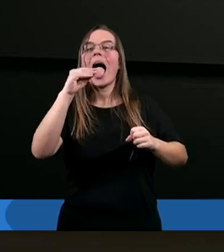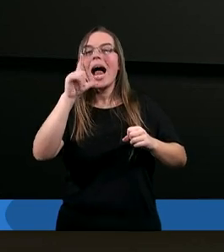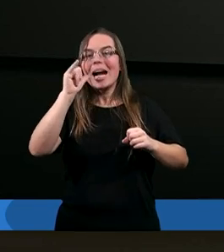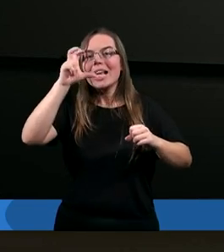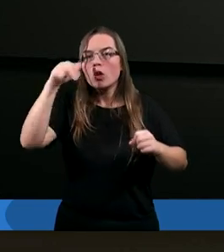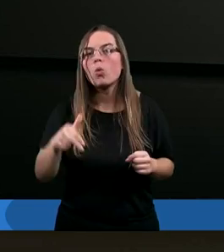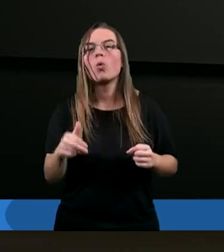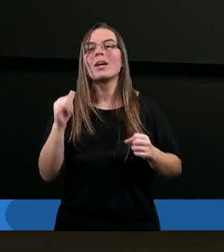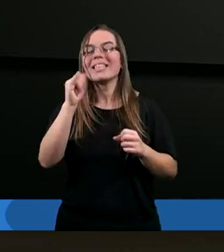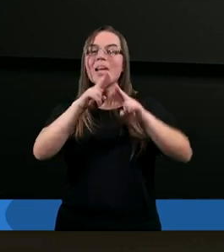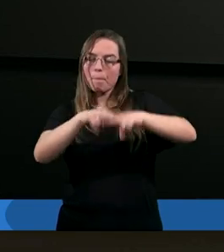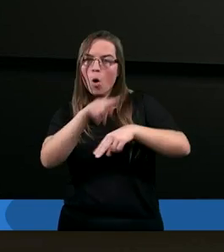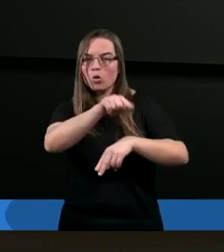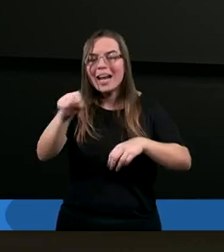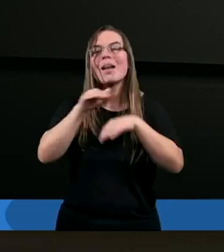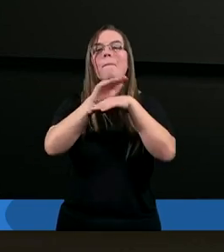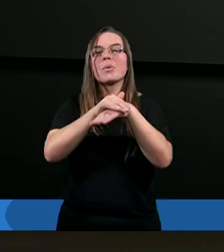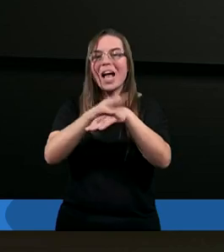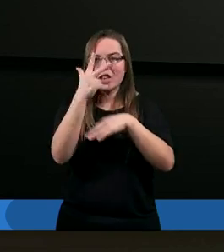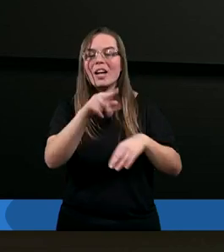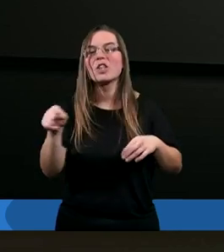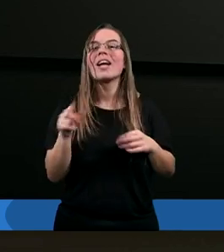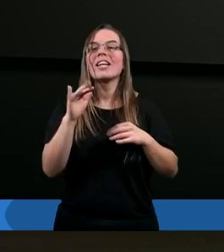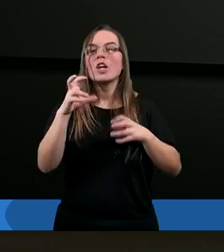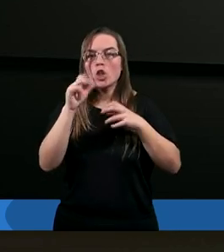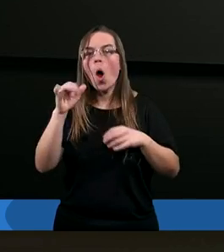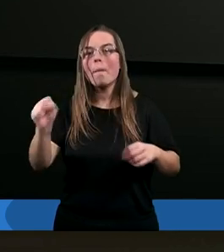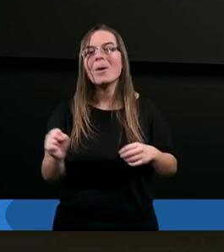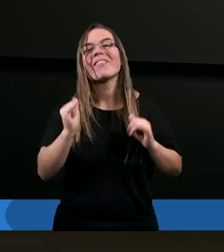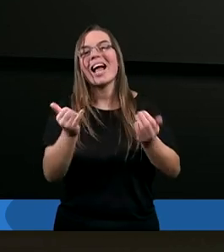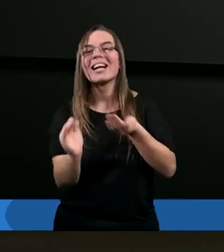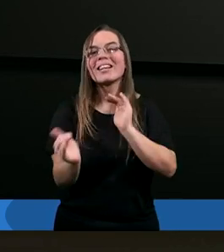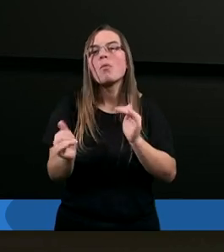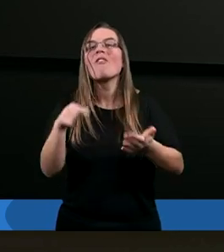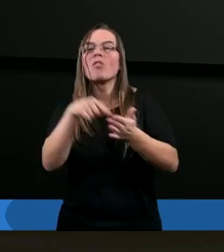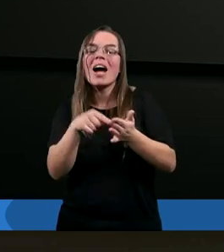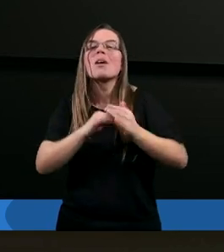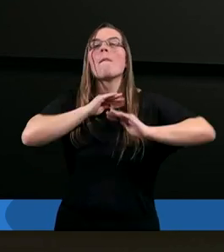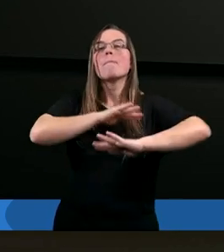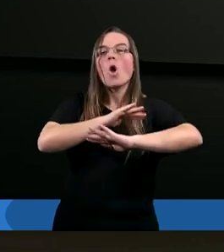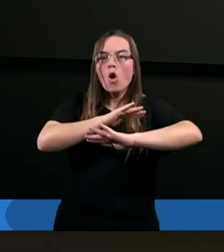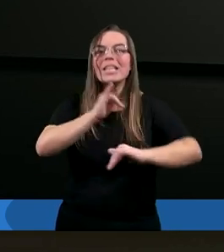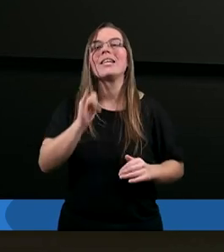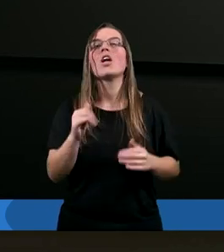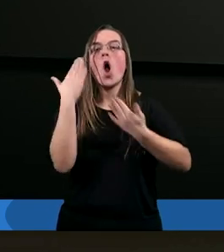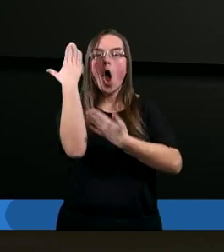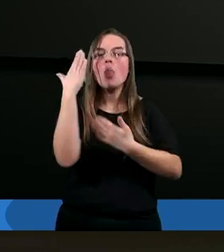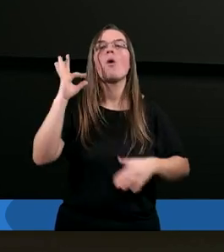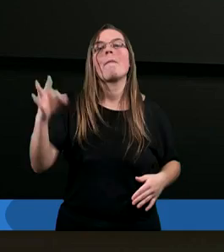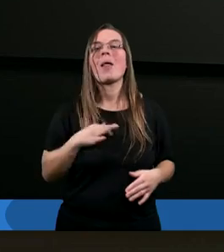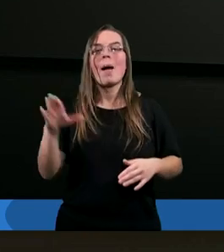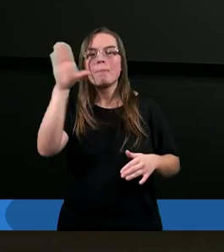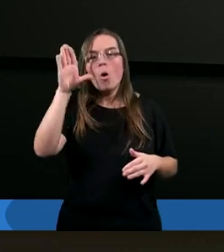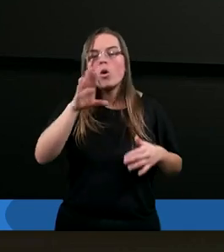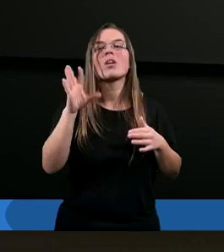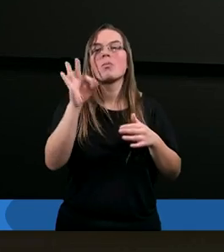i pozostali też przyjaciele Joba w taki sposób właśnie bronili honoru Pana Boga,